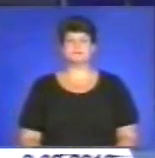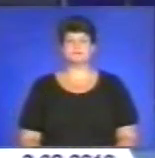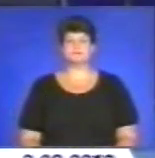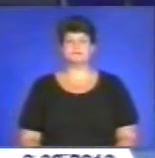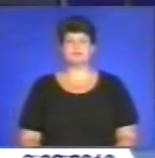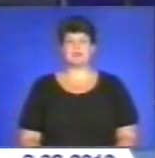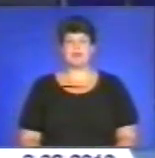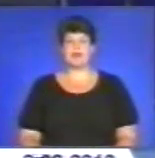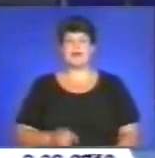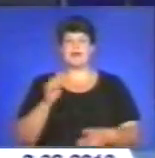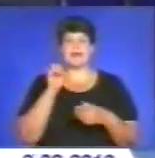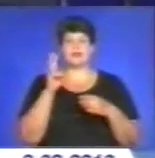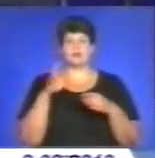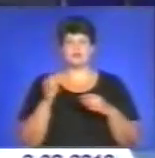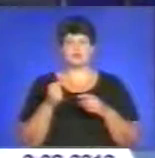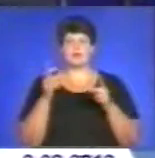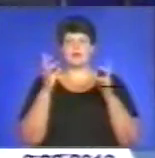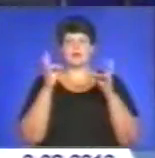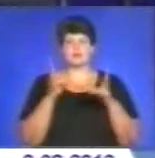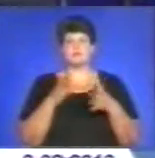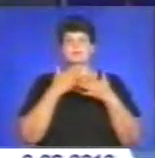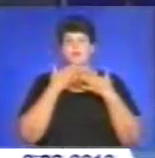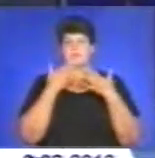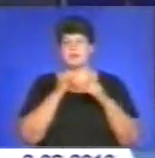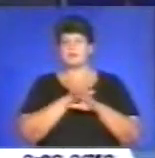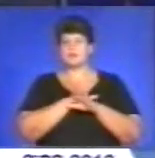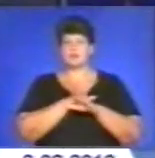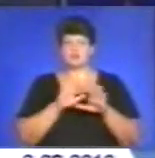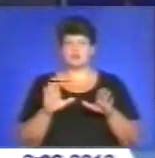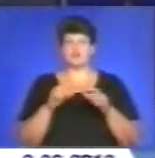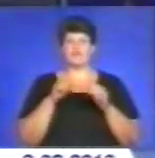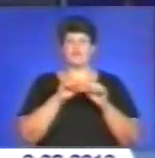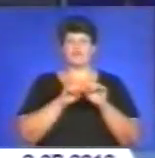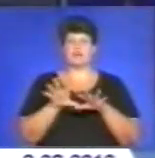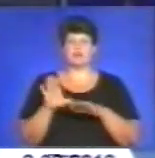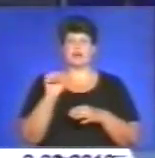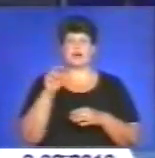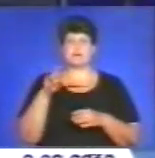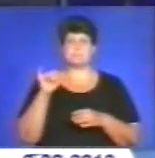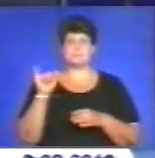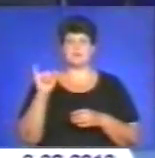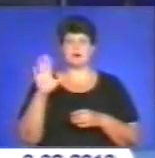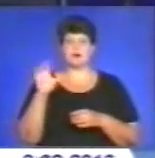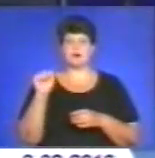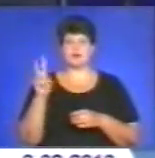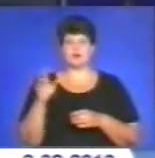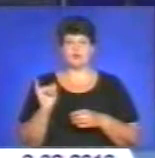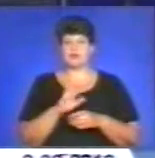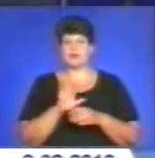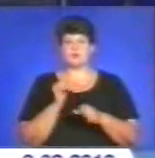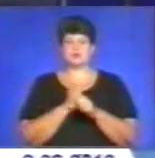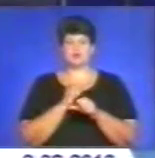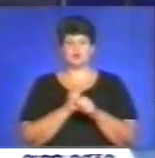Екологічної катастрофи немає і не буде. Виток аміаку, що стався у вівторок під час ремонтних робіт у непрацюючому цеху